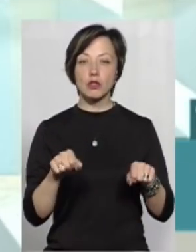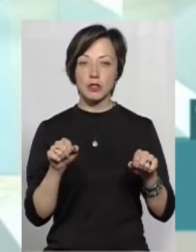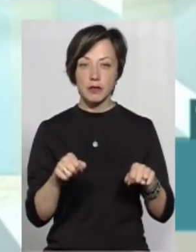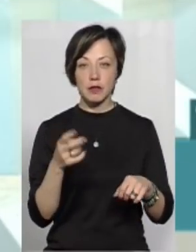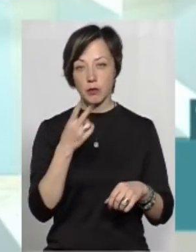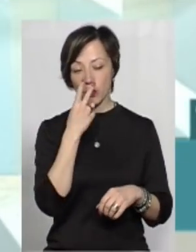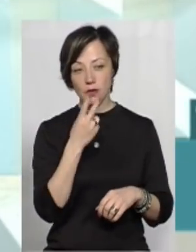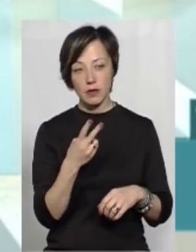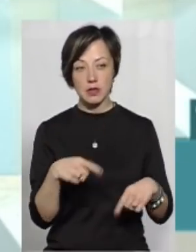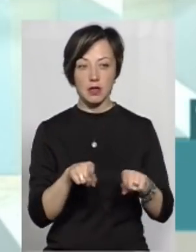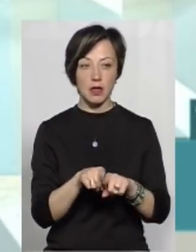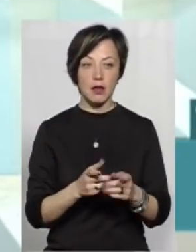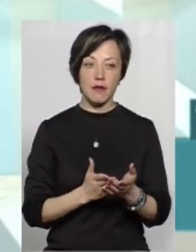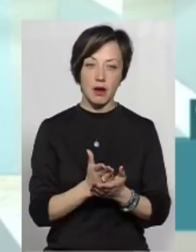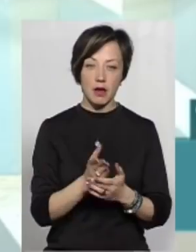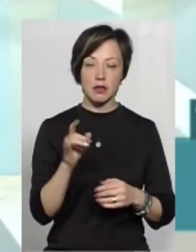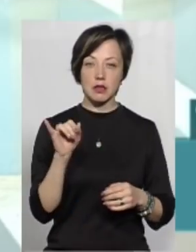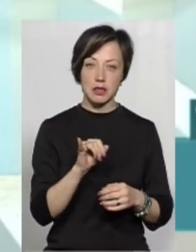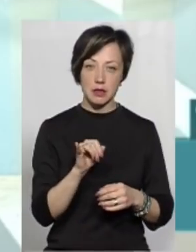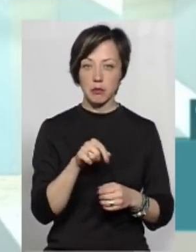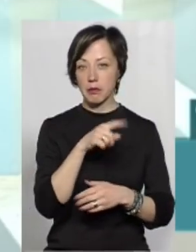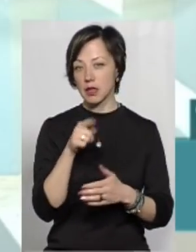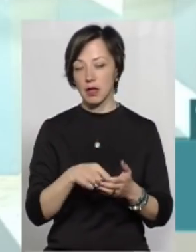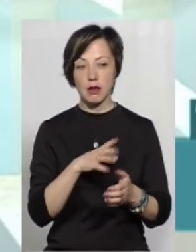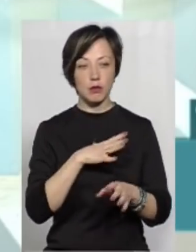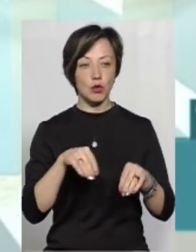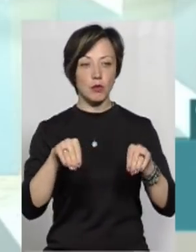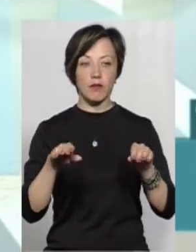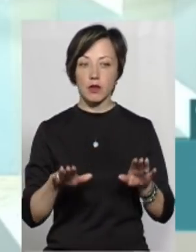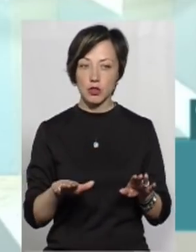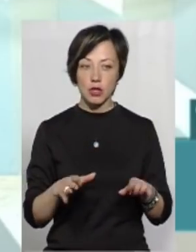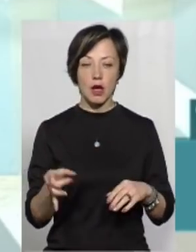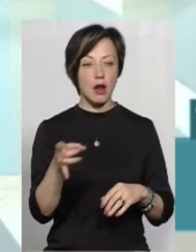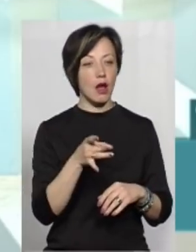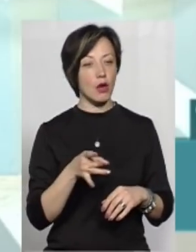було б подивитися на такий варіант, і питання було б вирішено.